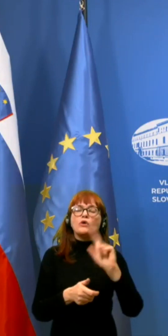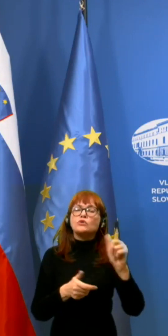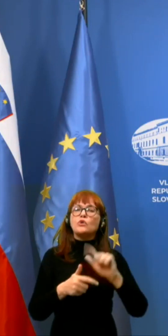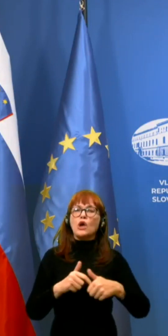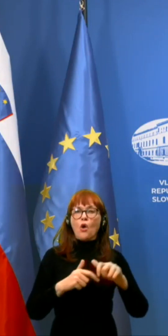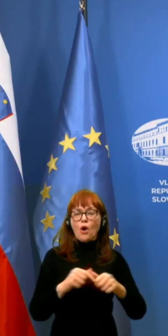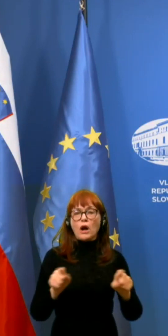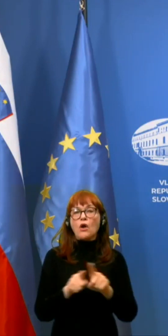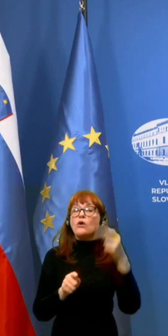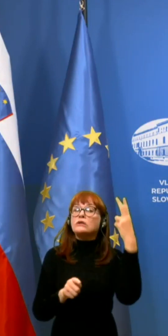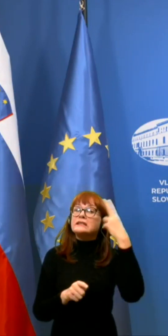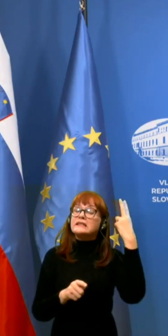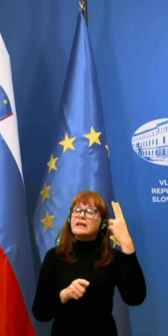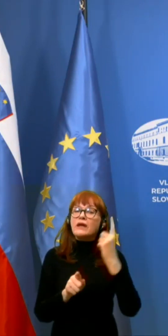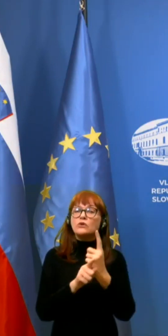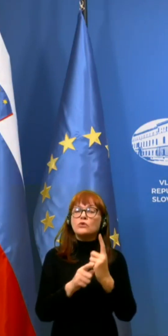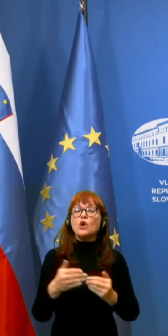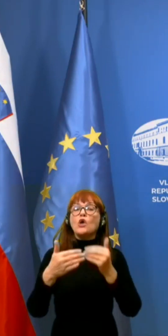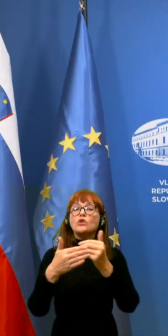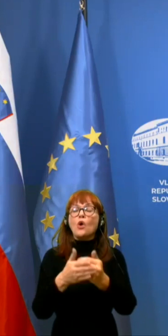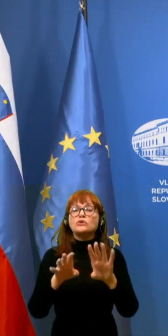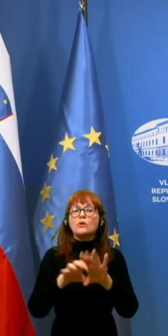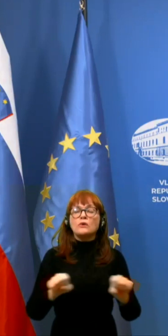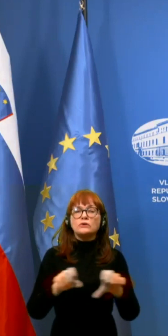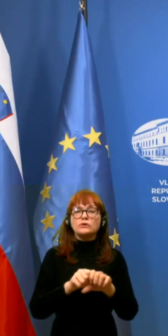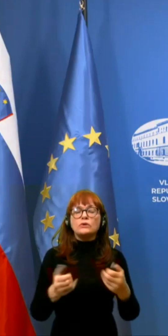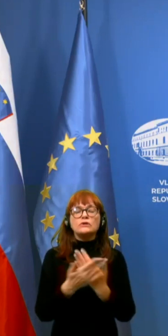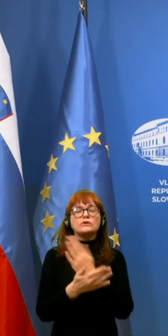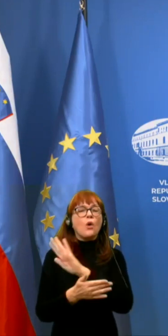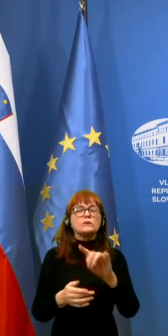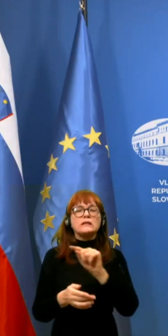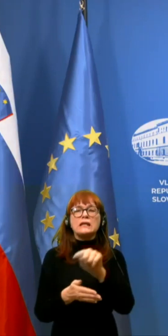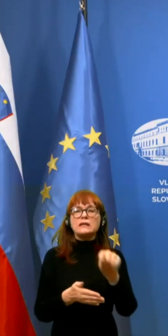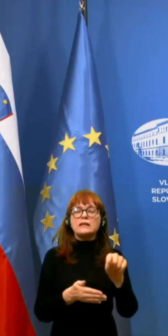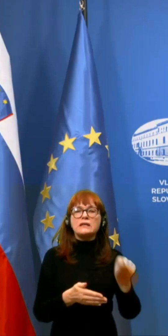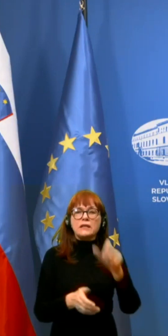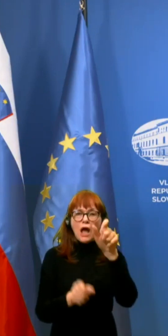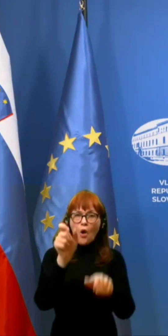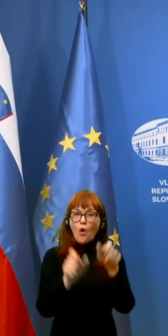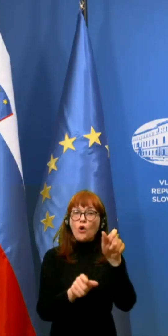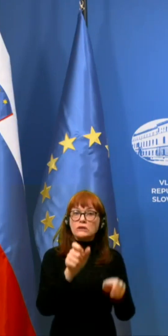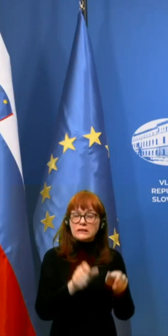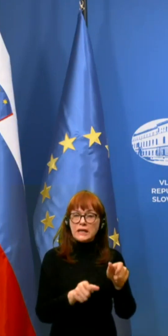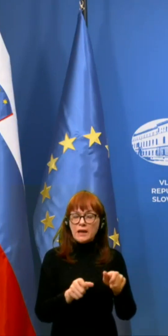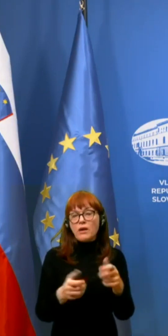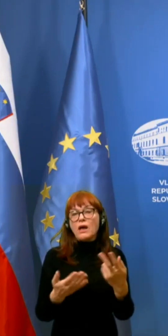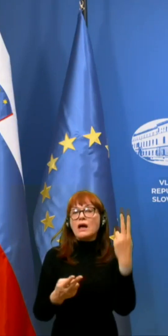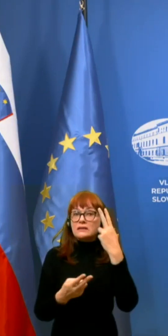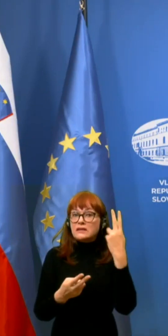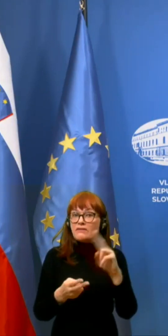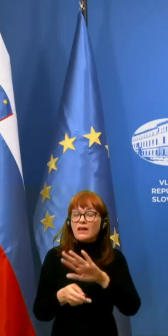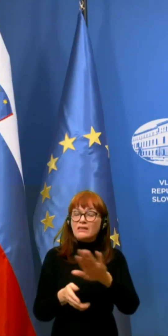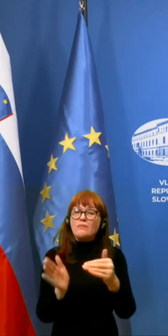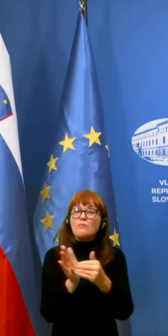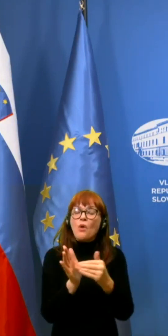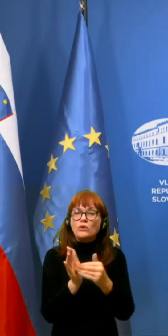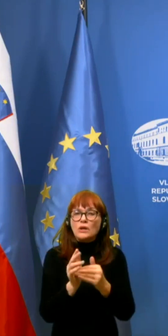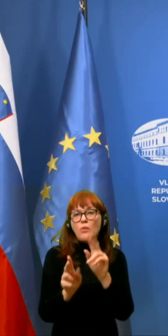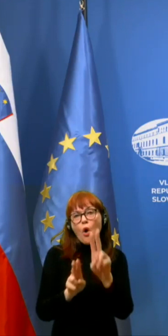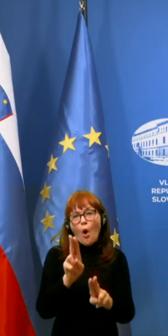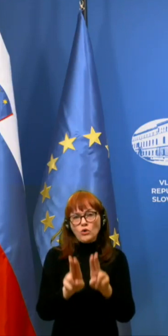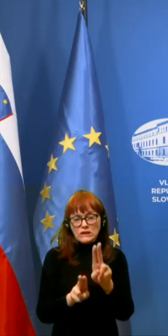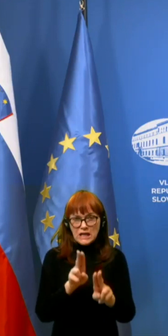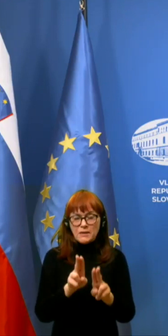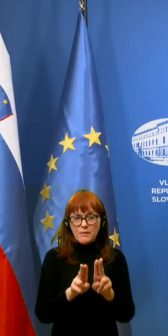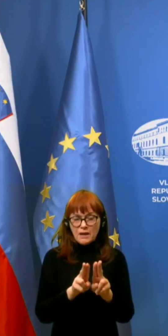seveda dostop do storitev za vse tiste osebe, ki so seveda potrebne oskrbe